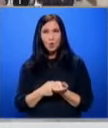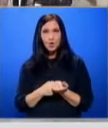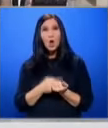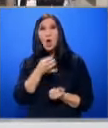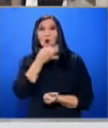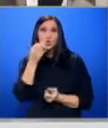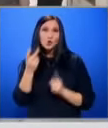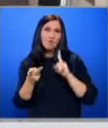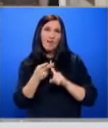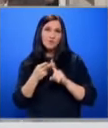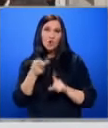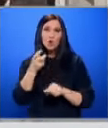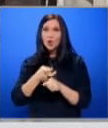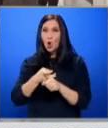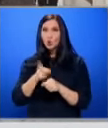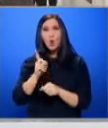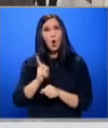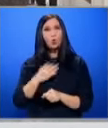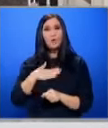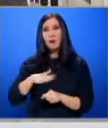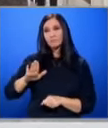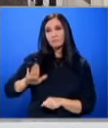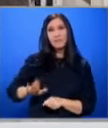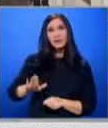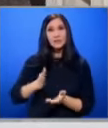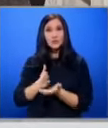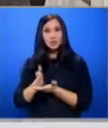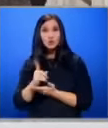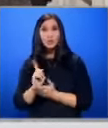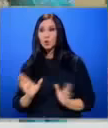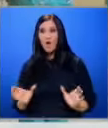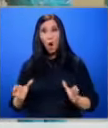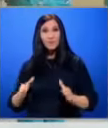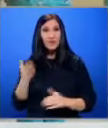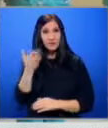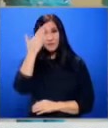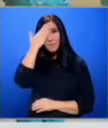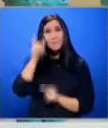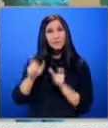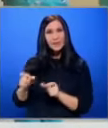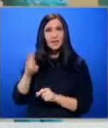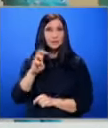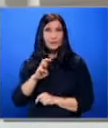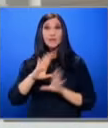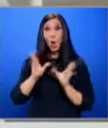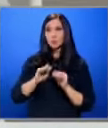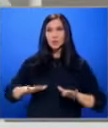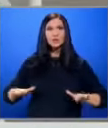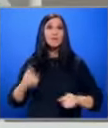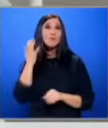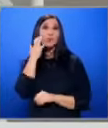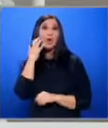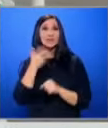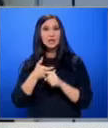Осигурихме и втори лекар Който е с педиатрична насоченост За да може да се упамят тези пациенти 30 съобщо децата на станени в Бургаската